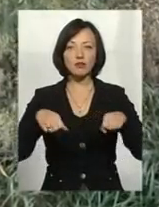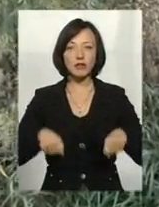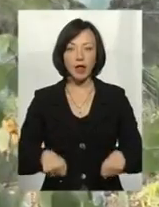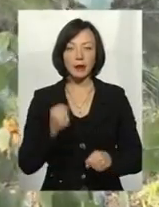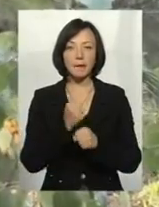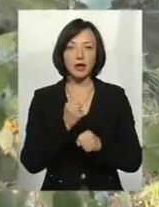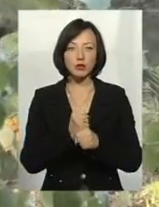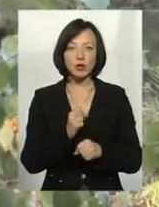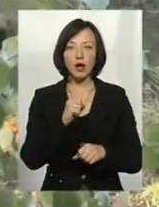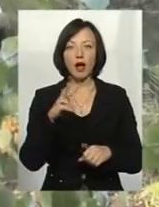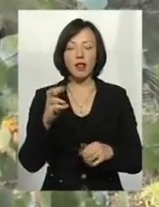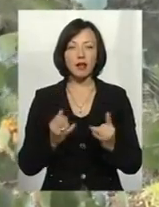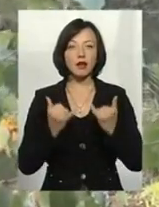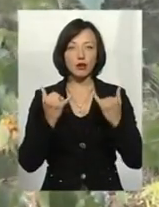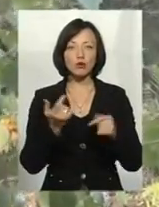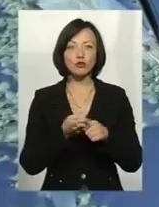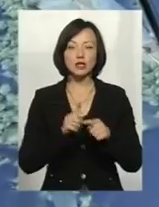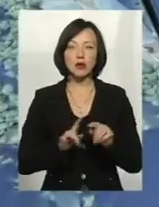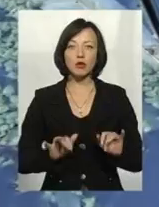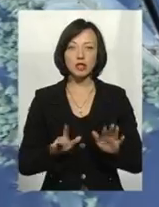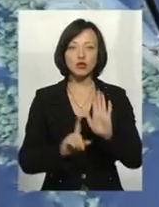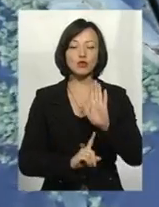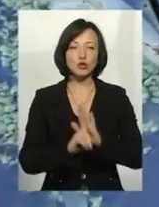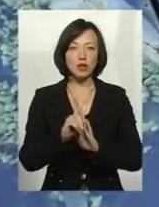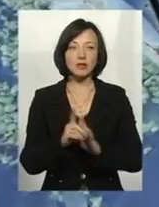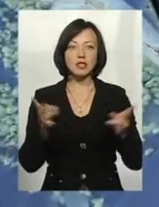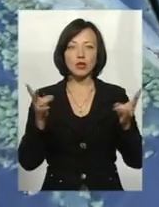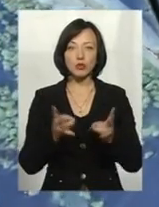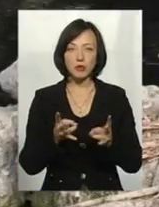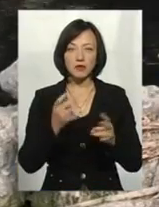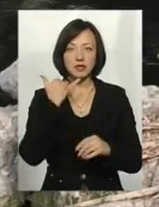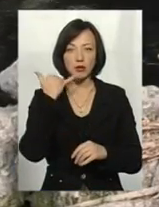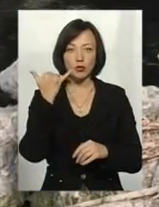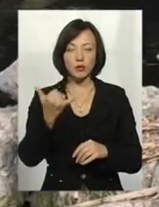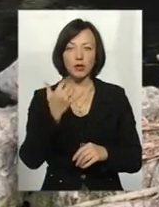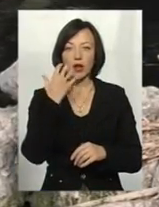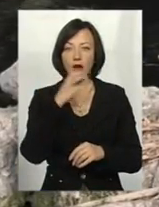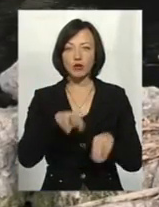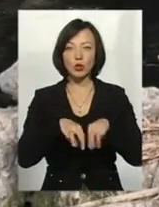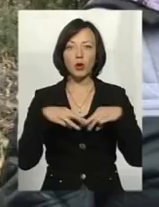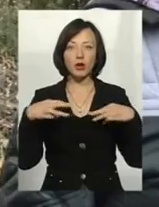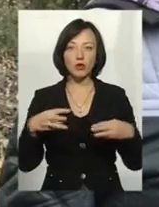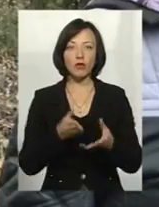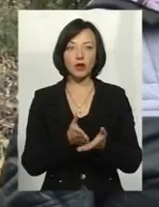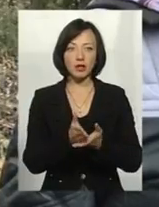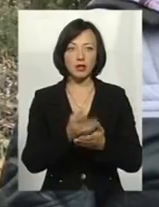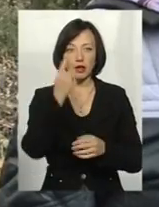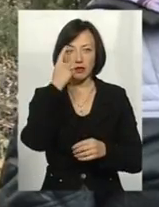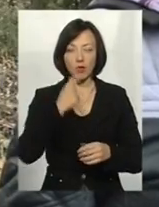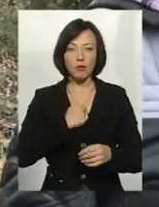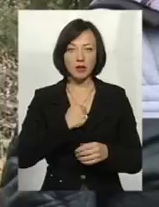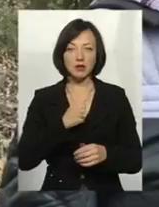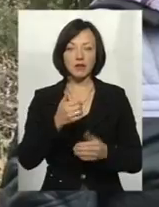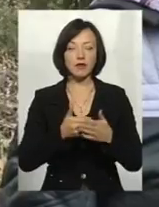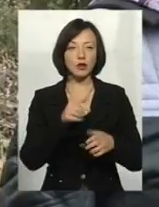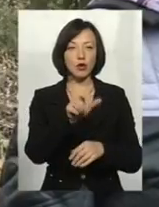працюють. Однак для того, щоб цей процес розпочався, знадобився дзвінок на гарячу урядову лінію. Поступила інформація до